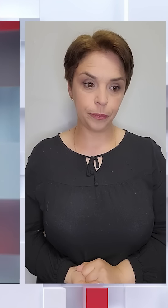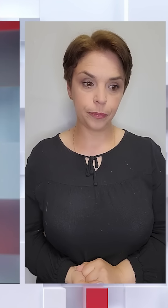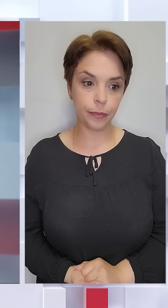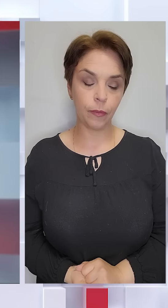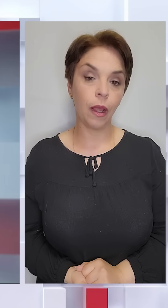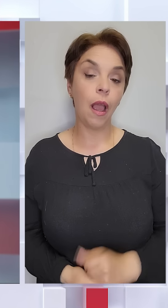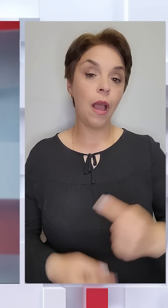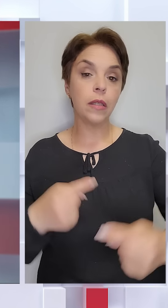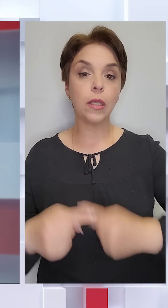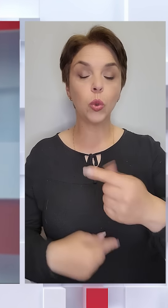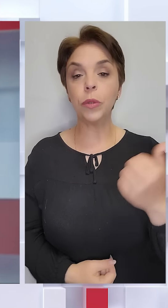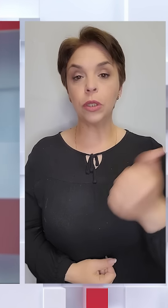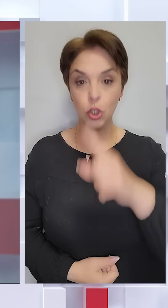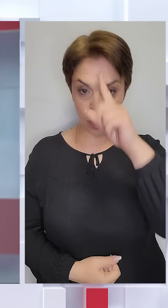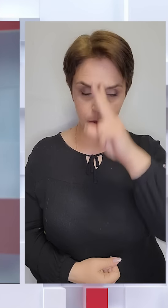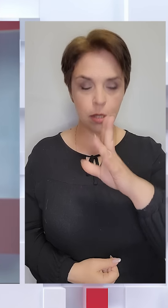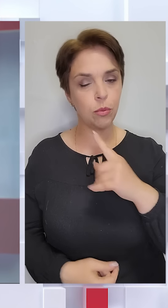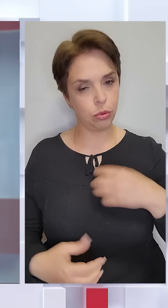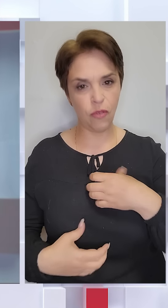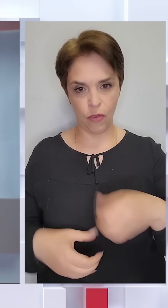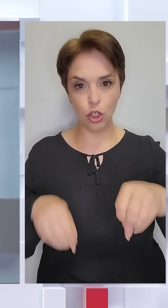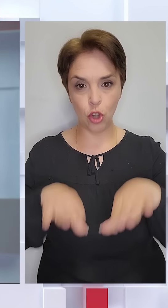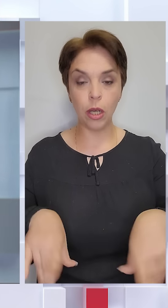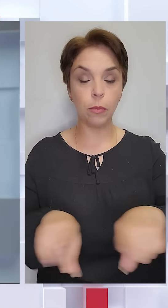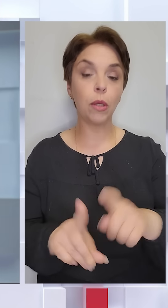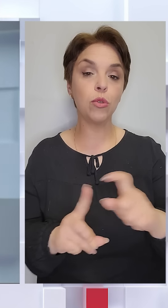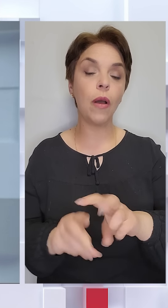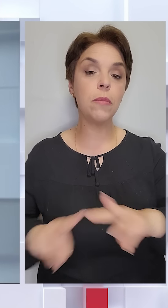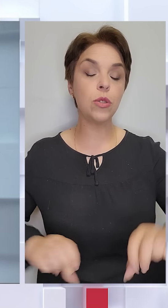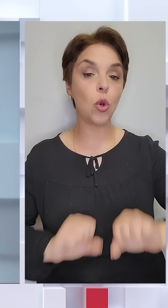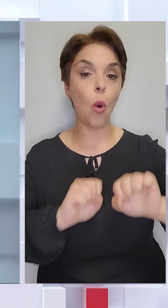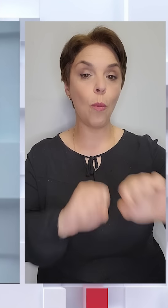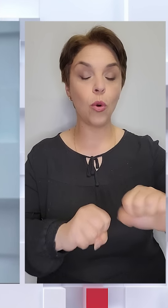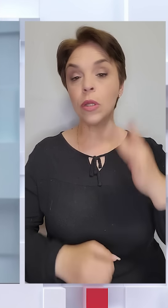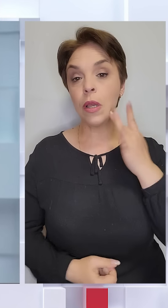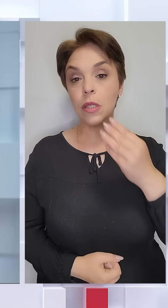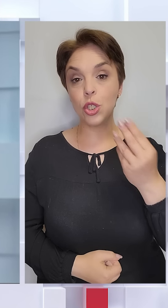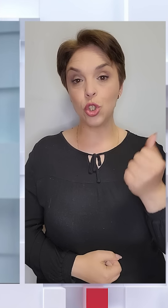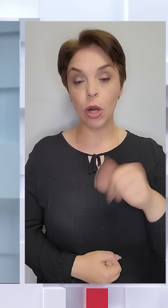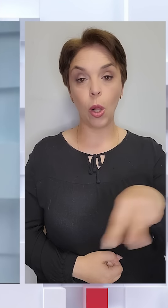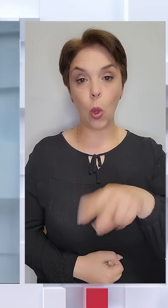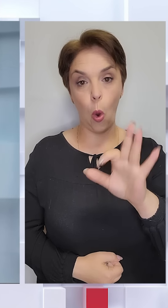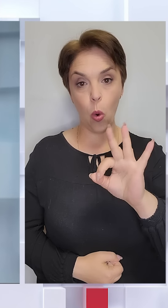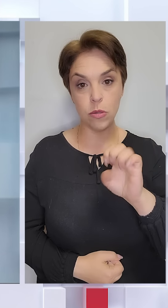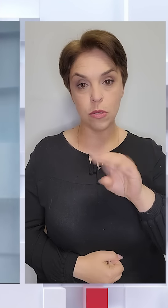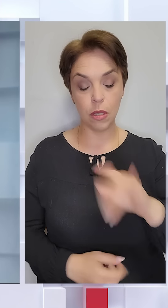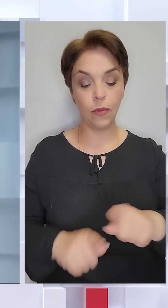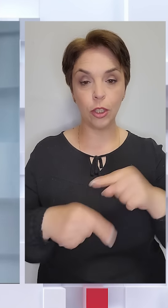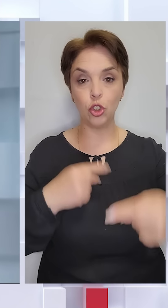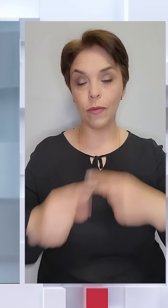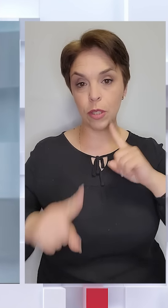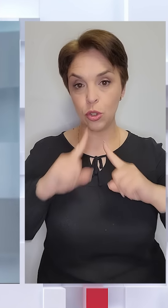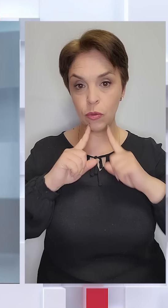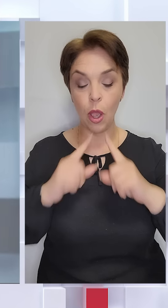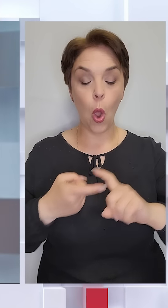Наступні тижні та місяці будуть вирішальними. Такими словами, міністр оборони Сполучених Штатів Ллойд Остін відкрив чергове засідання